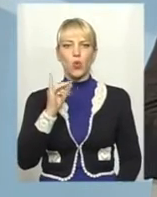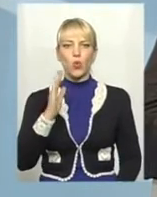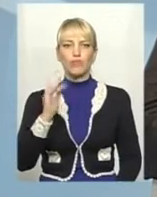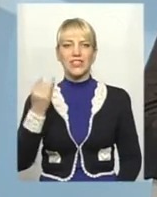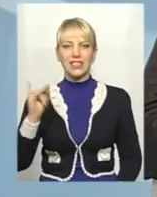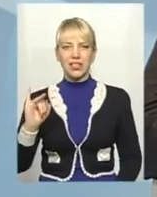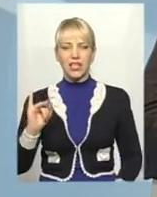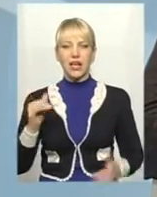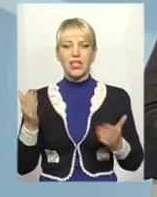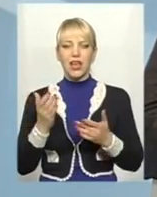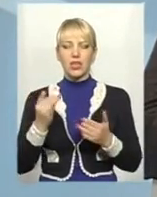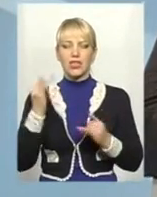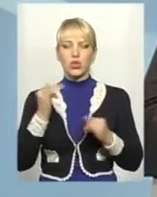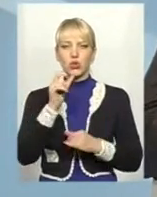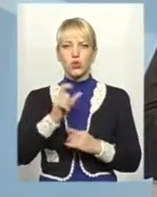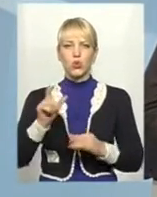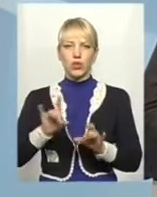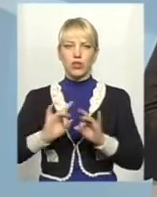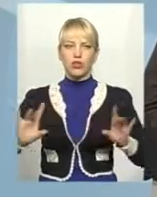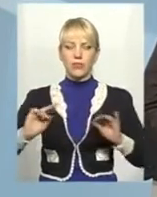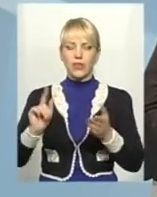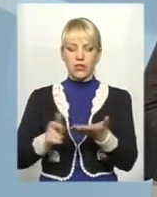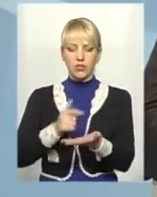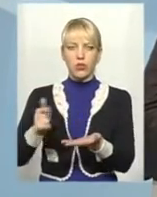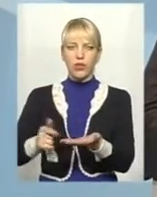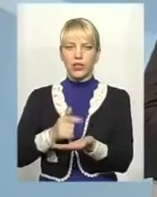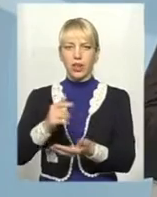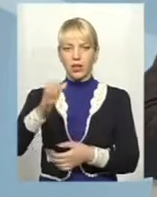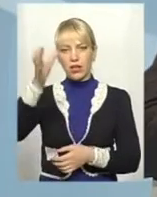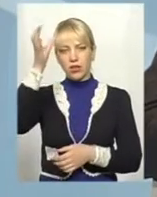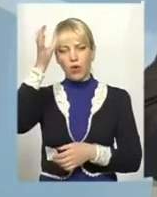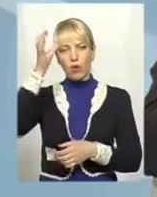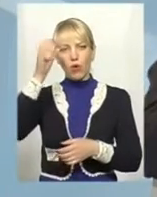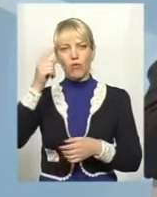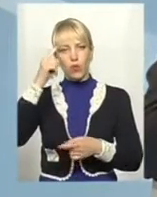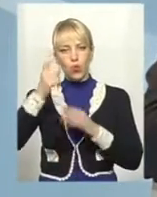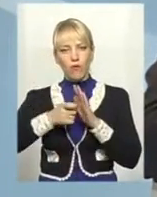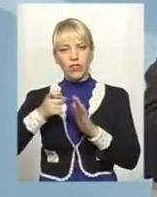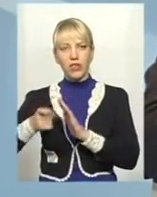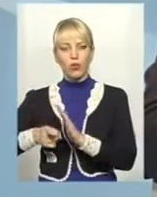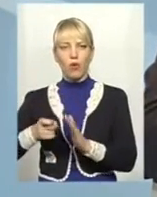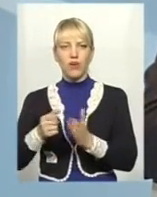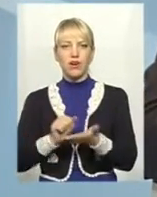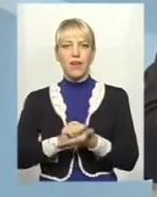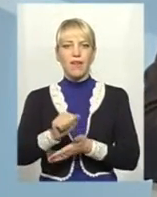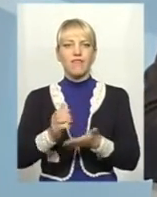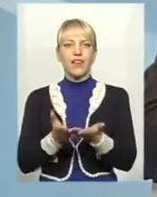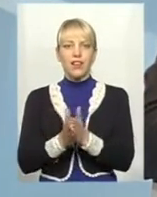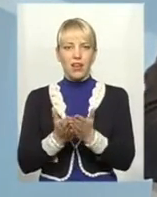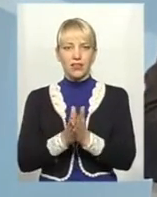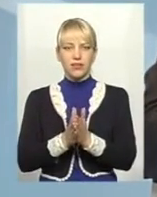розповіли на сторінках науково-довідникових видань. Я